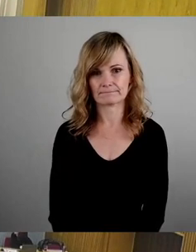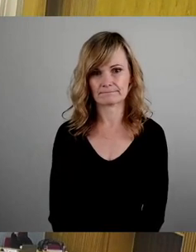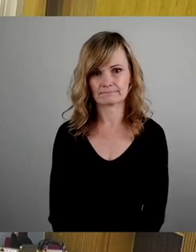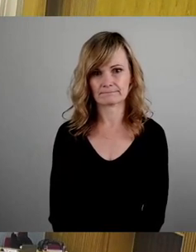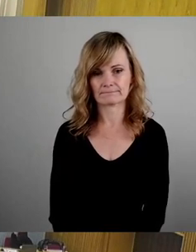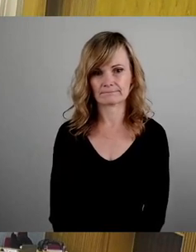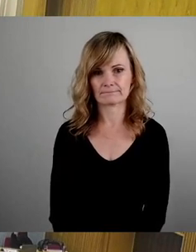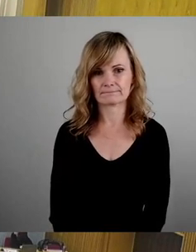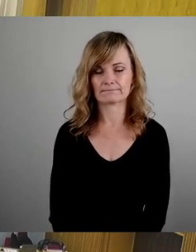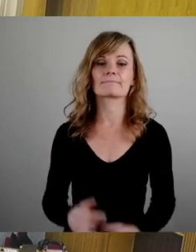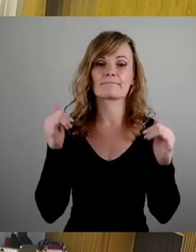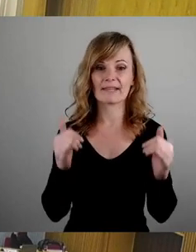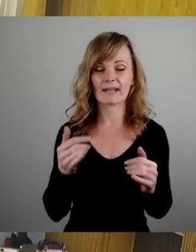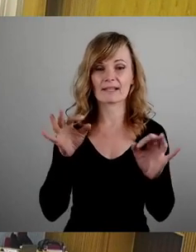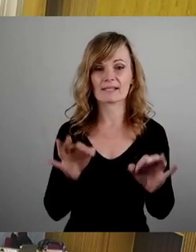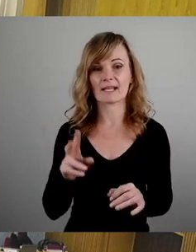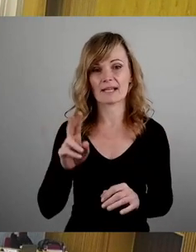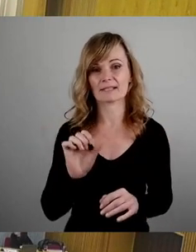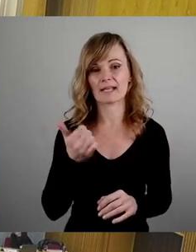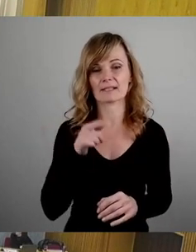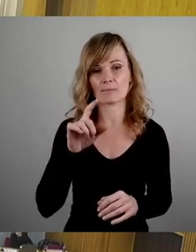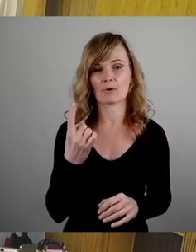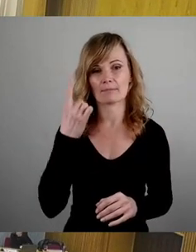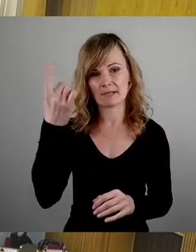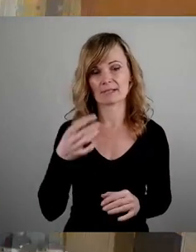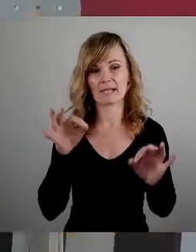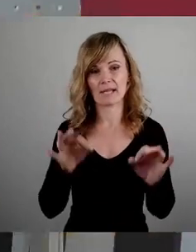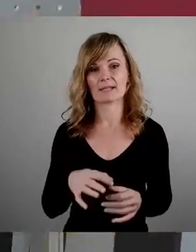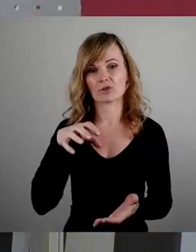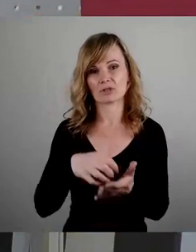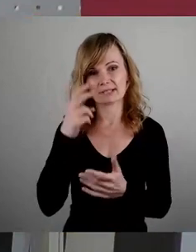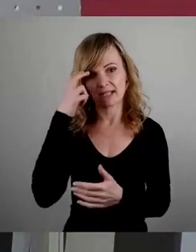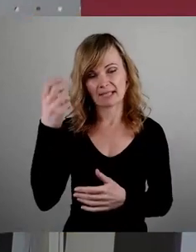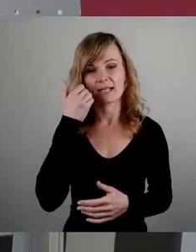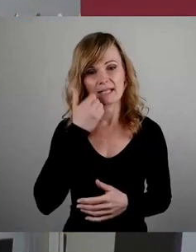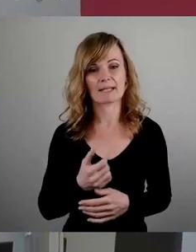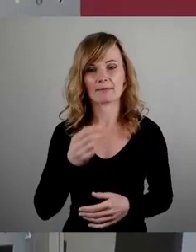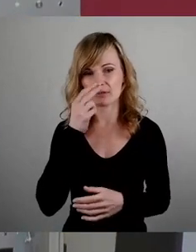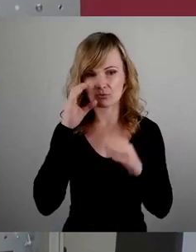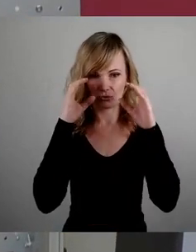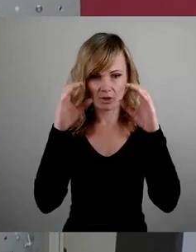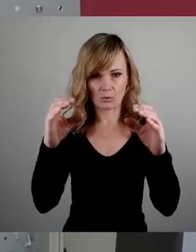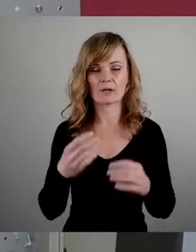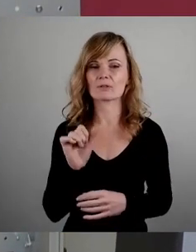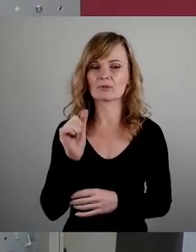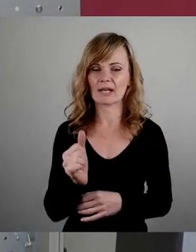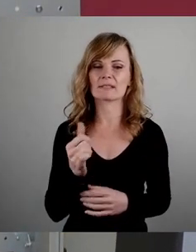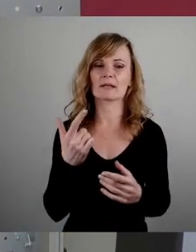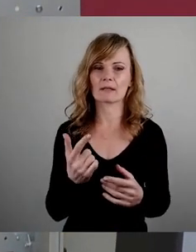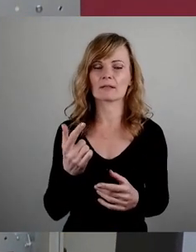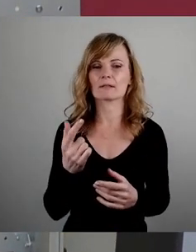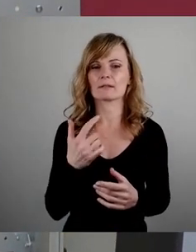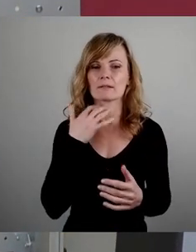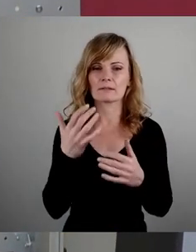Ja, sehr geehrter Herr Erster Bürgermeister, sehr geehrte Stadträte, liebe Zuschauer. Also zunächst muss ich ein bisschen hier mit den Geschichten aus dem